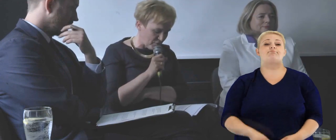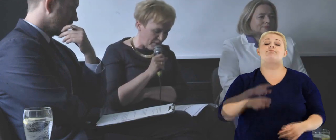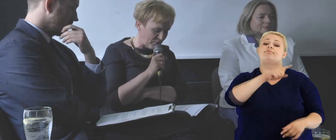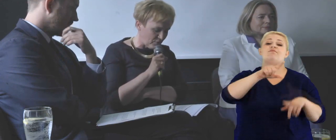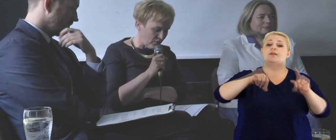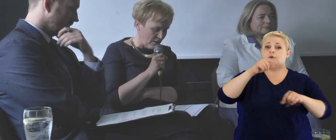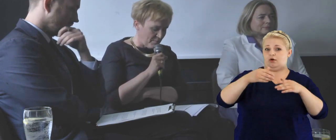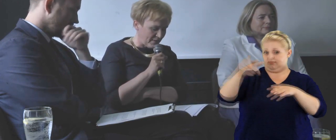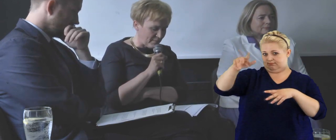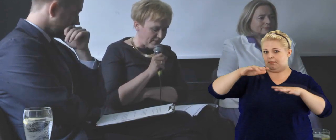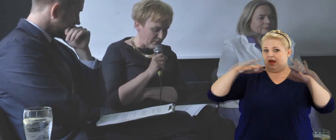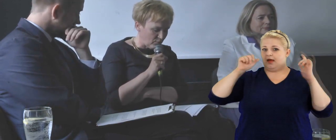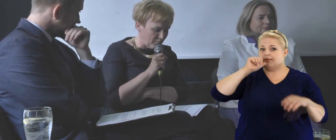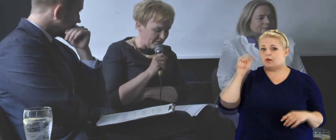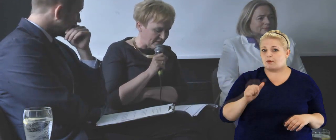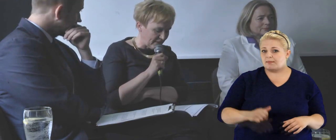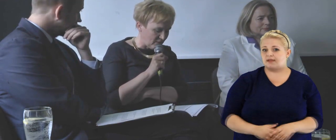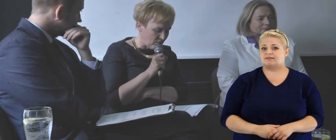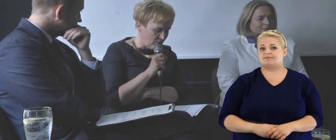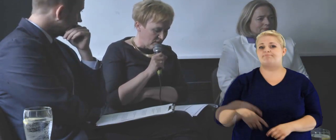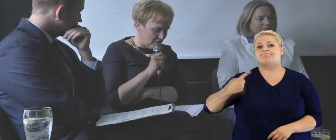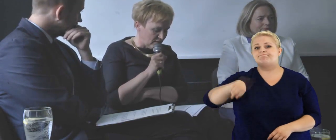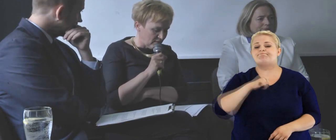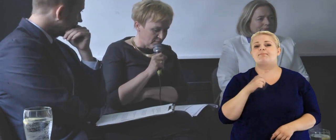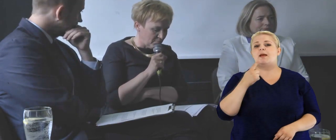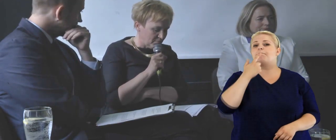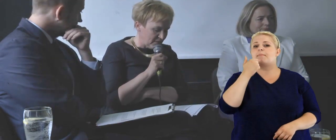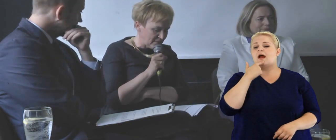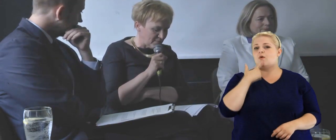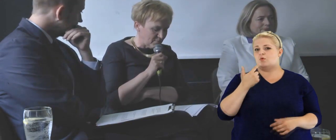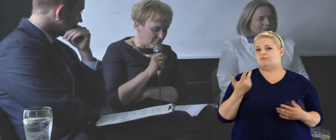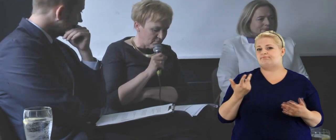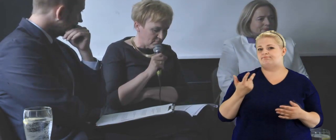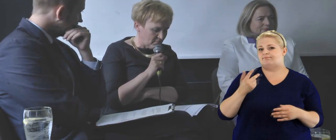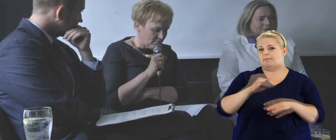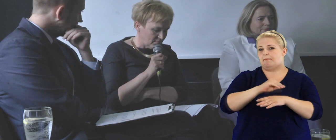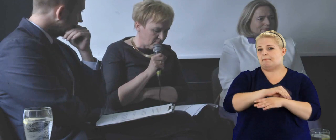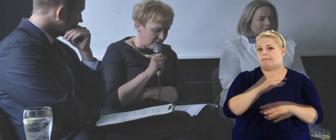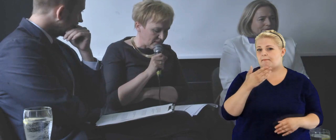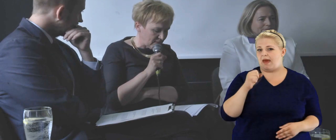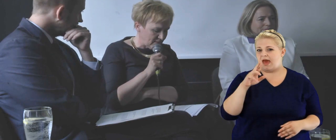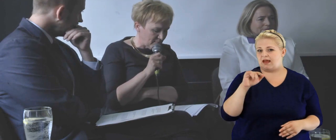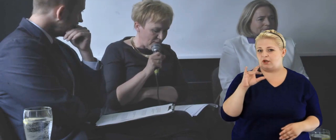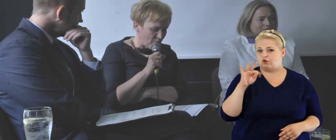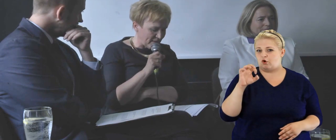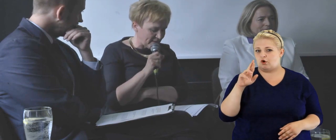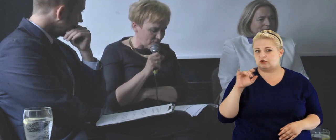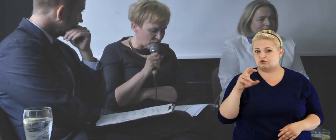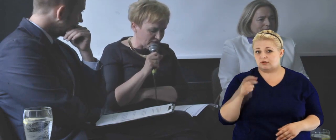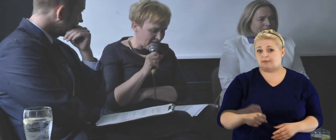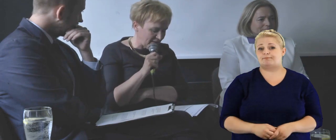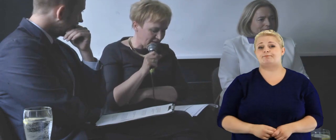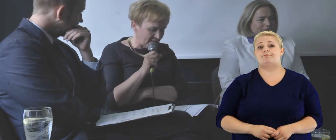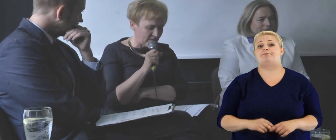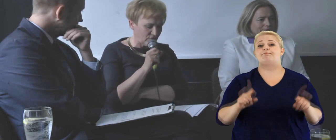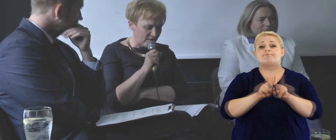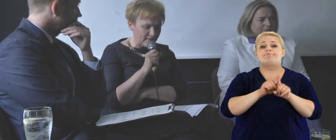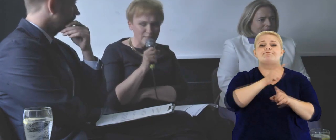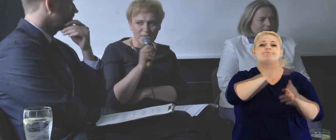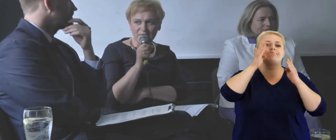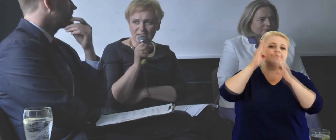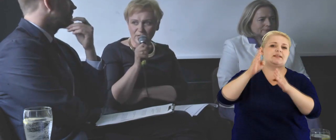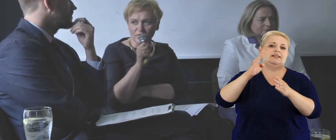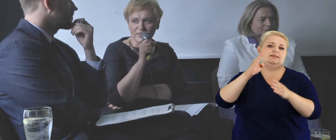Polsce przed wyborami do Parlamentu Europejskiego jest niestety mało merytoryczna i jednak